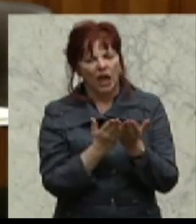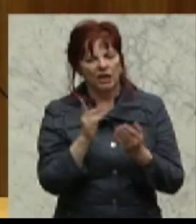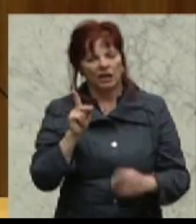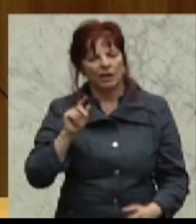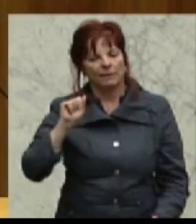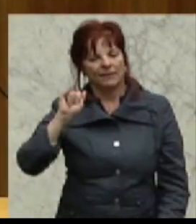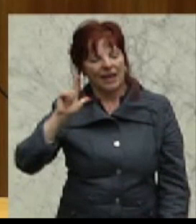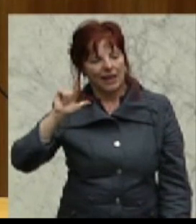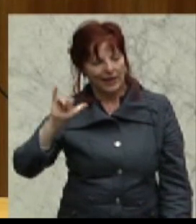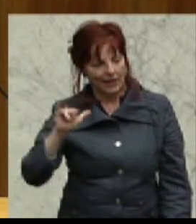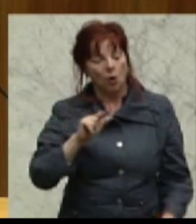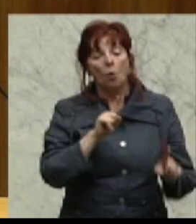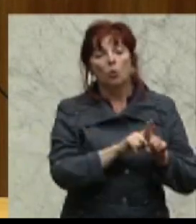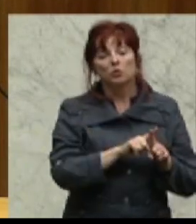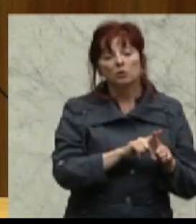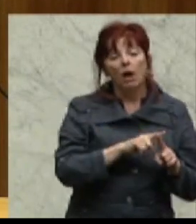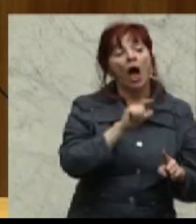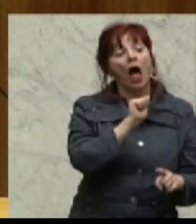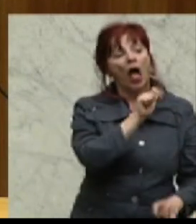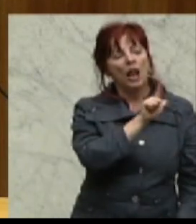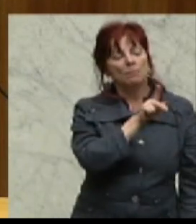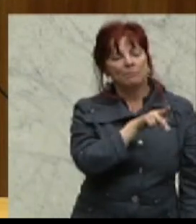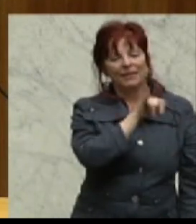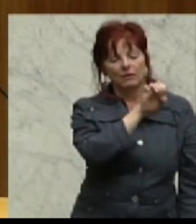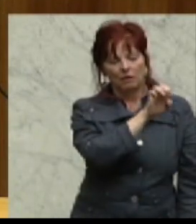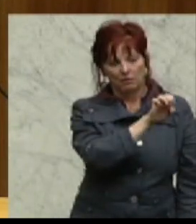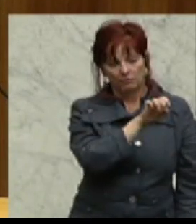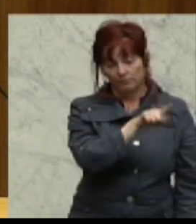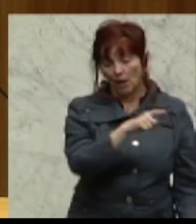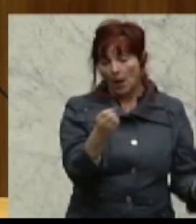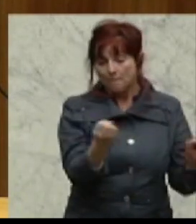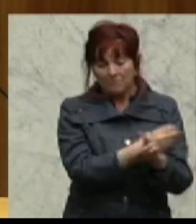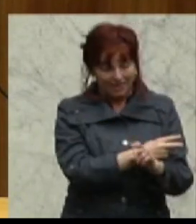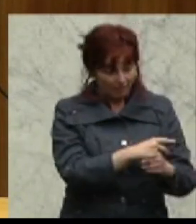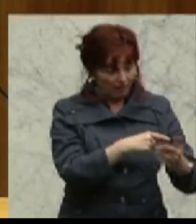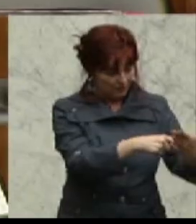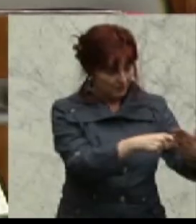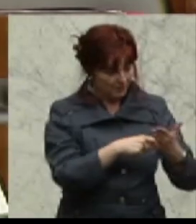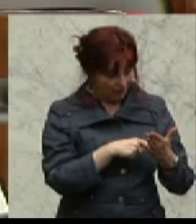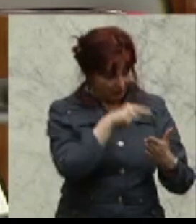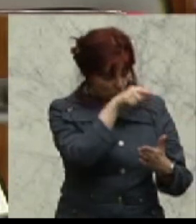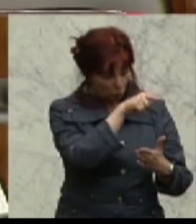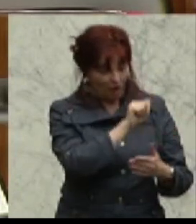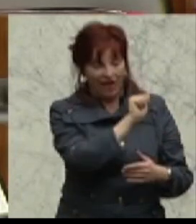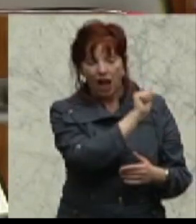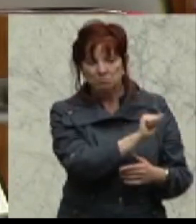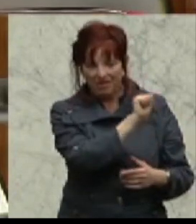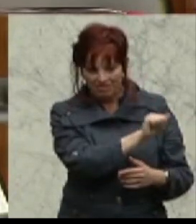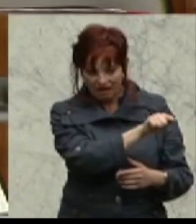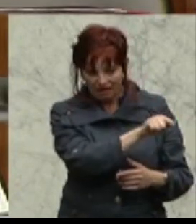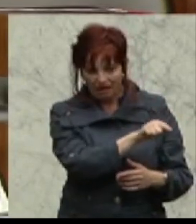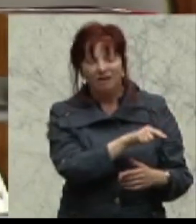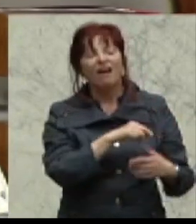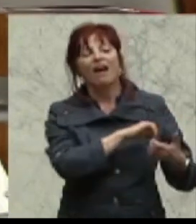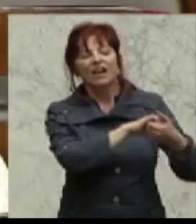dann muss ich aus den Medien entnehmen, dass bei der Alpine, weil dort gewerkschaftlich vertreten, die Gewerkschaft sich